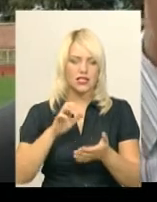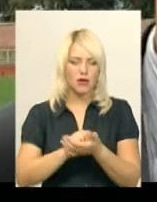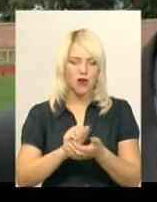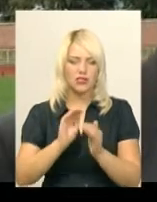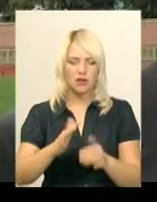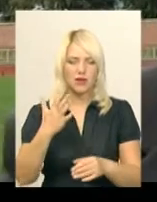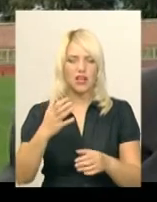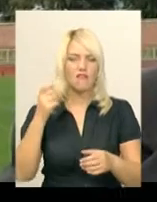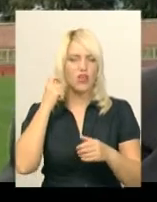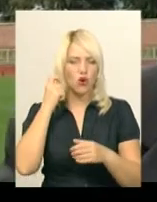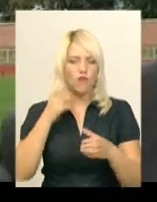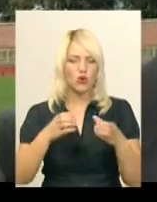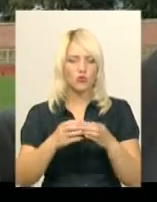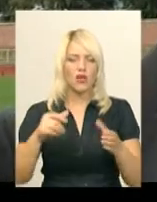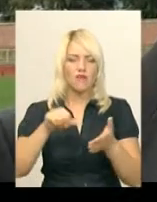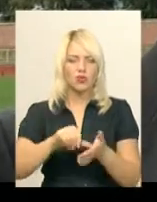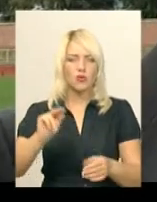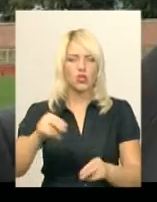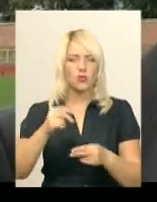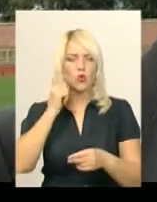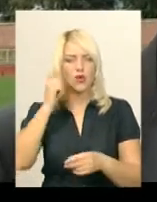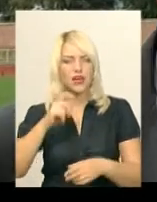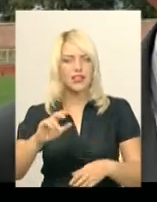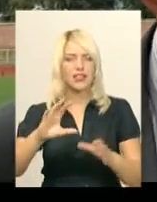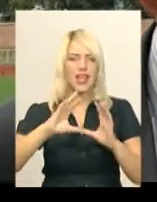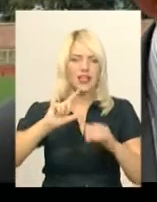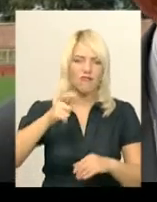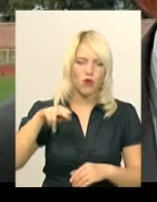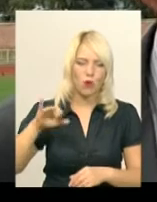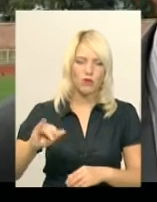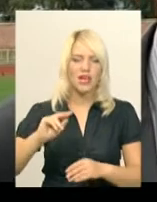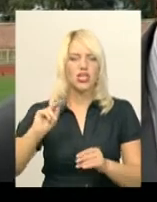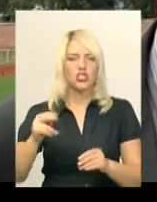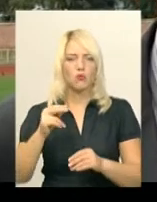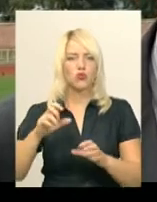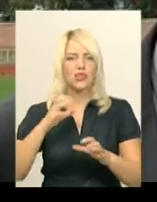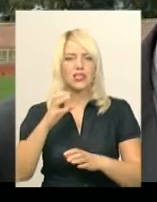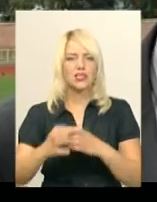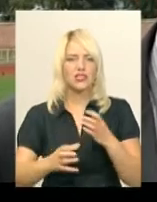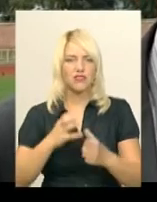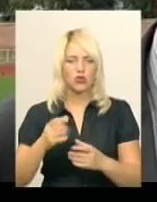виступають на чемпіонатах України, Європи та світу. Разом ми йдемо до мрії – виступити на Олімпійських іграх.